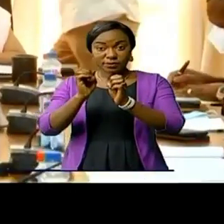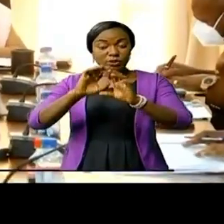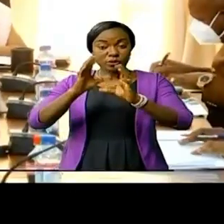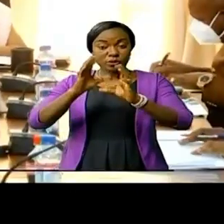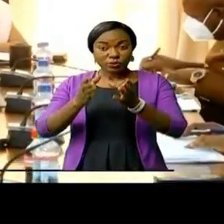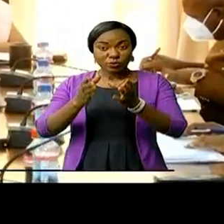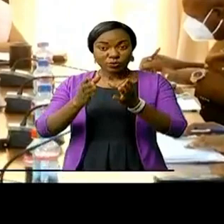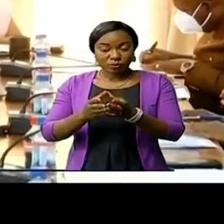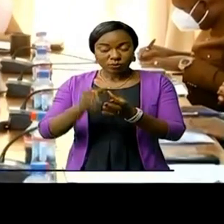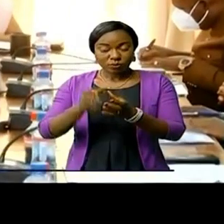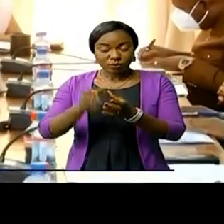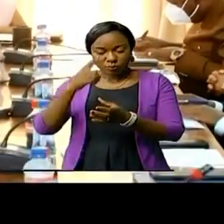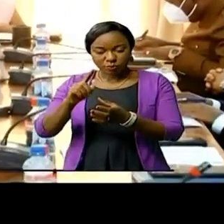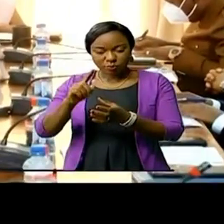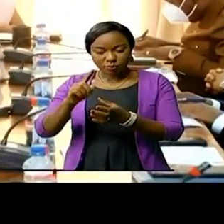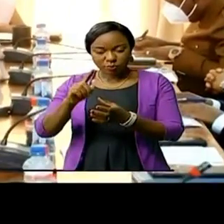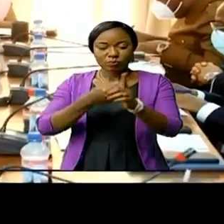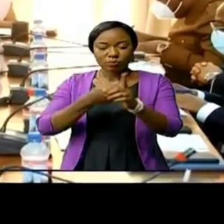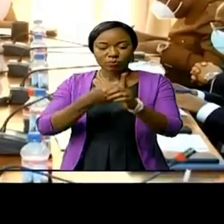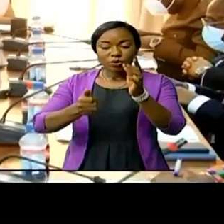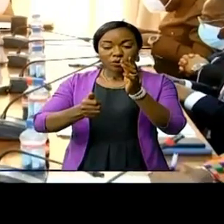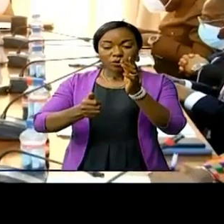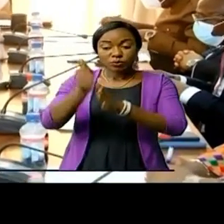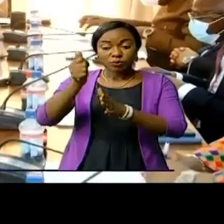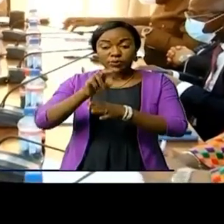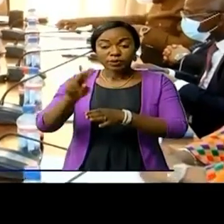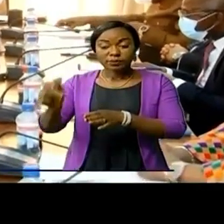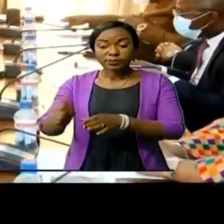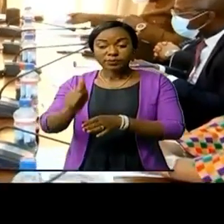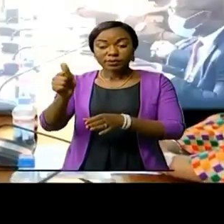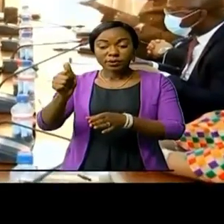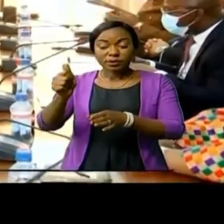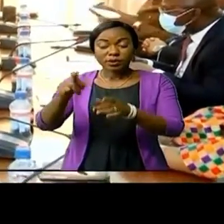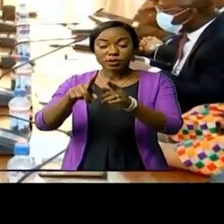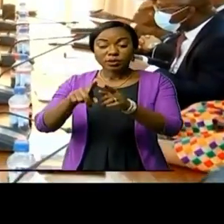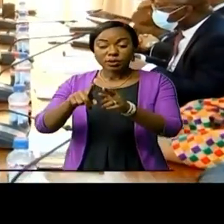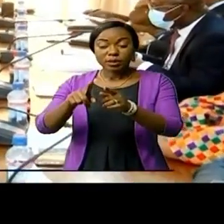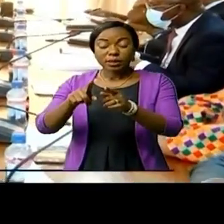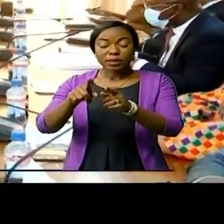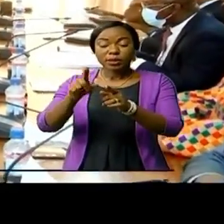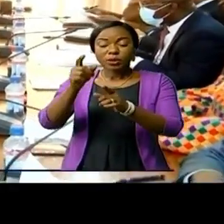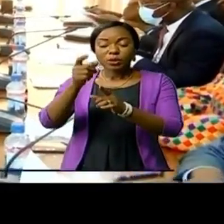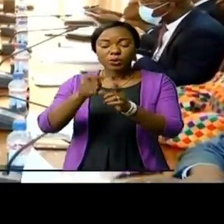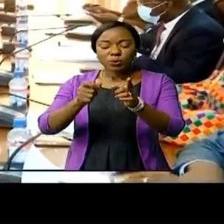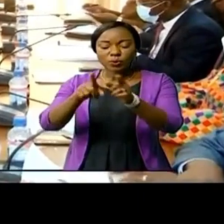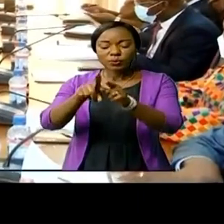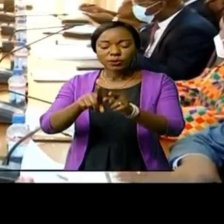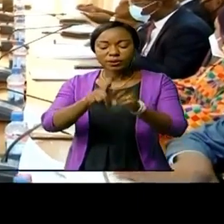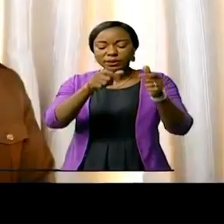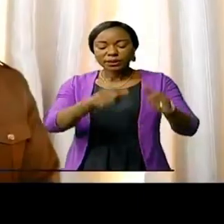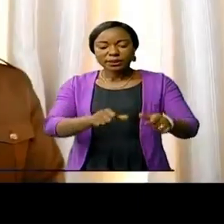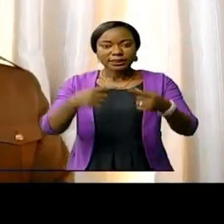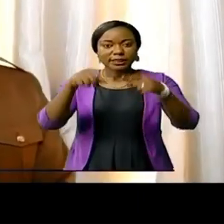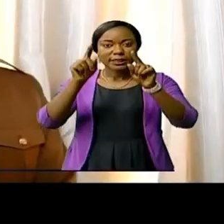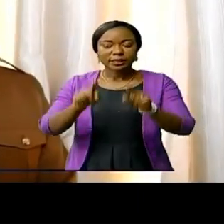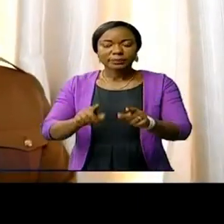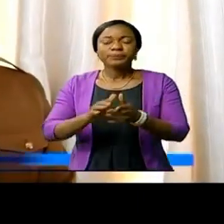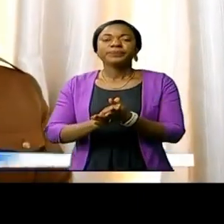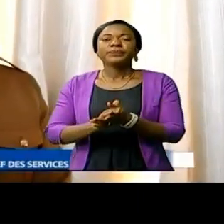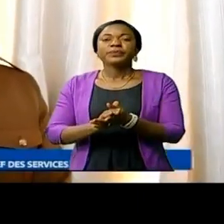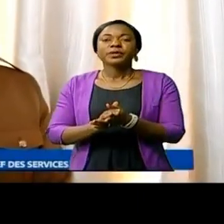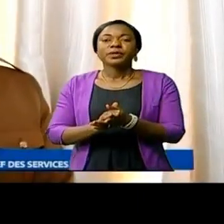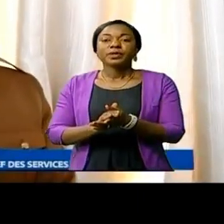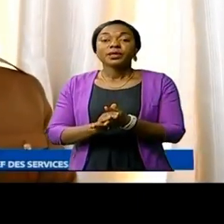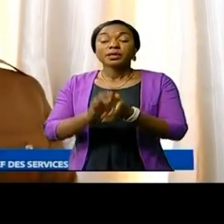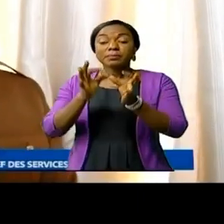recettes pour le mois d'octobre 2021 et d'arrêter des stratégies de mobilisation pour le reste de l'année. Globalement,